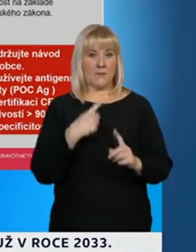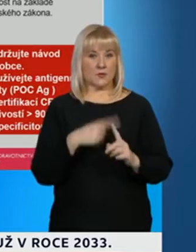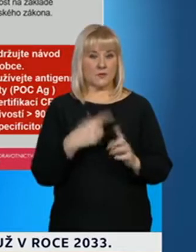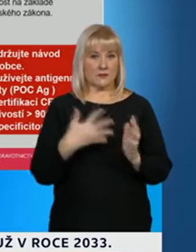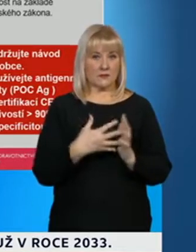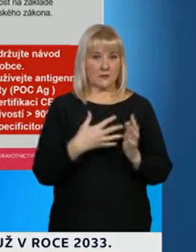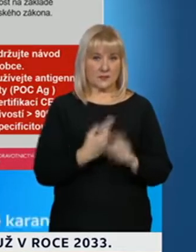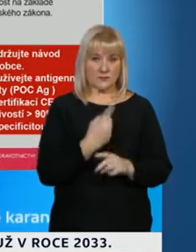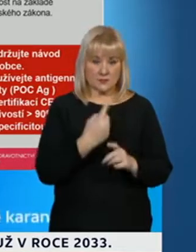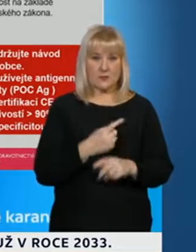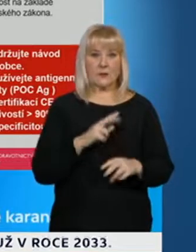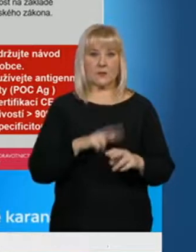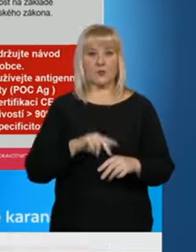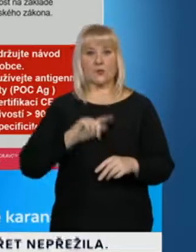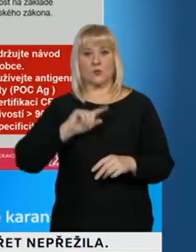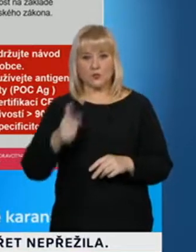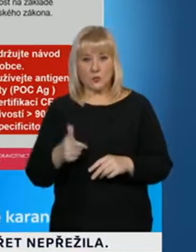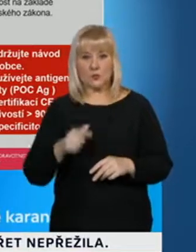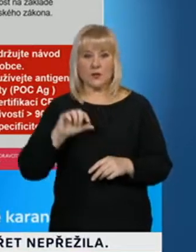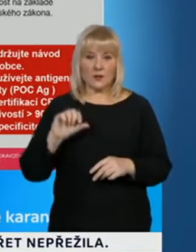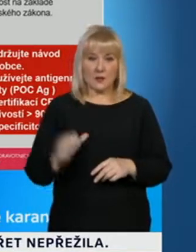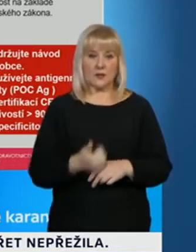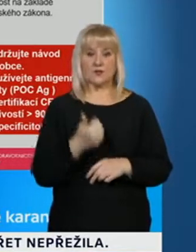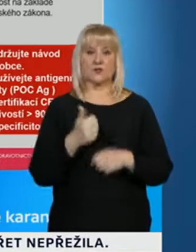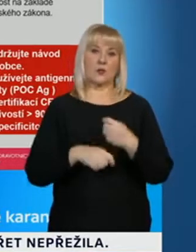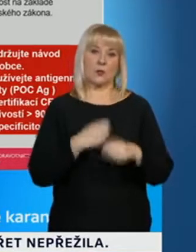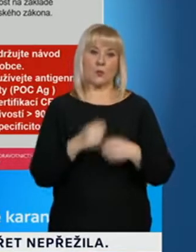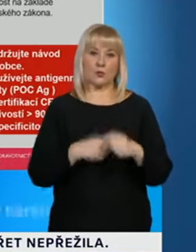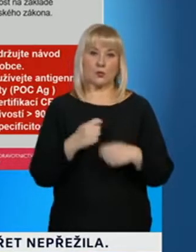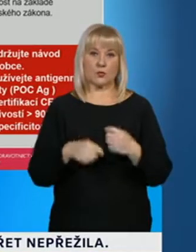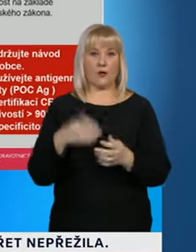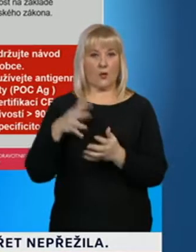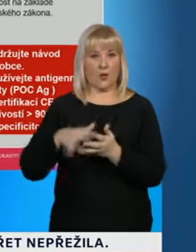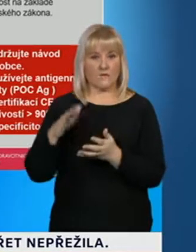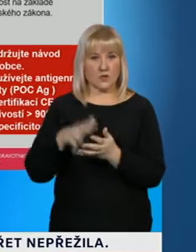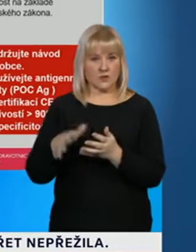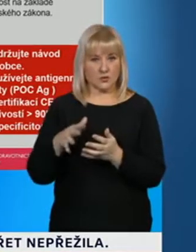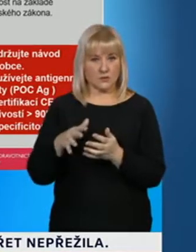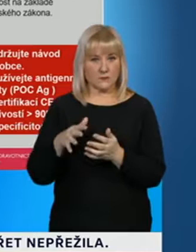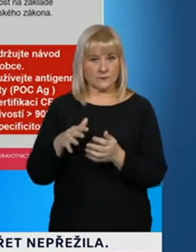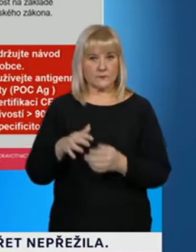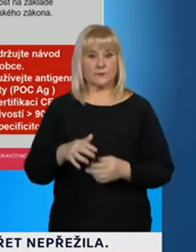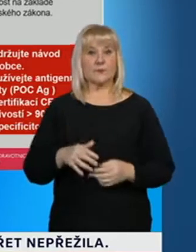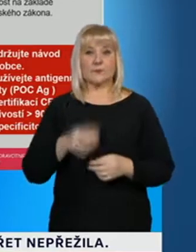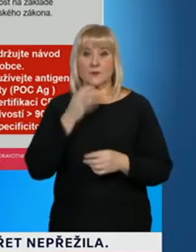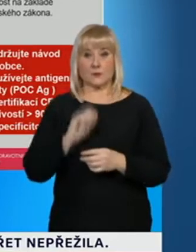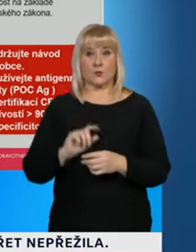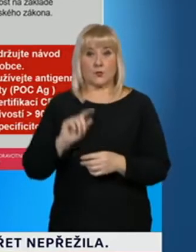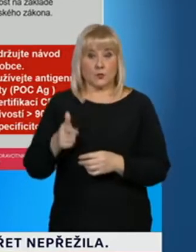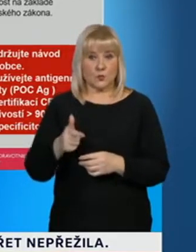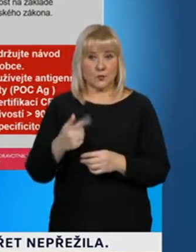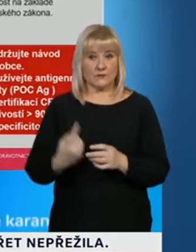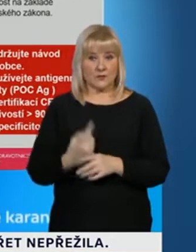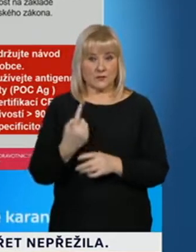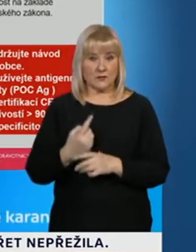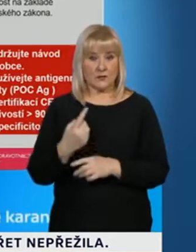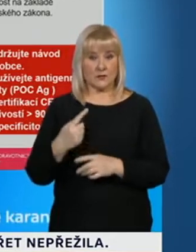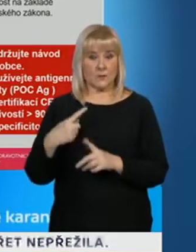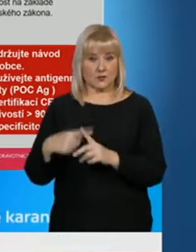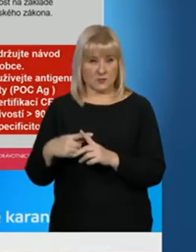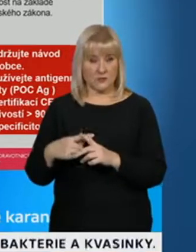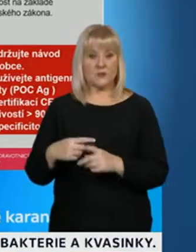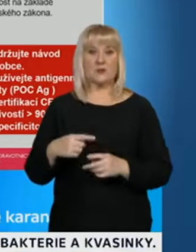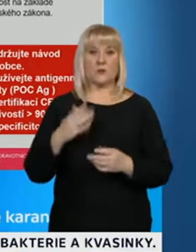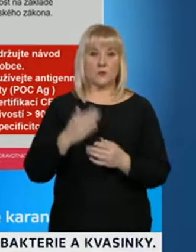na tzv. konfirmaci neboli ověření. Pokud je výsledek pozitivní, tak opět